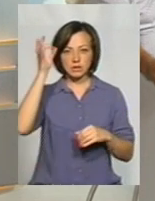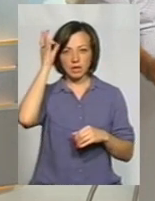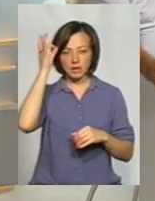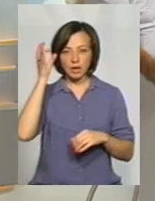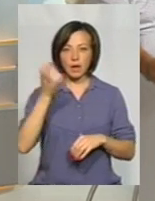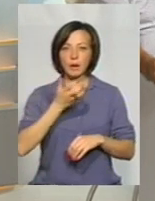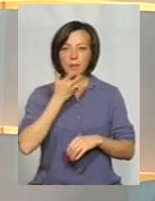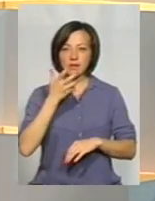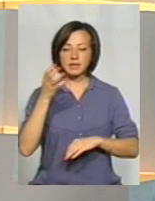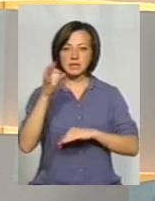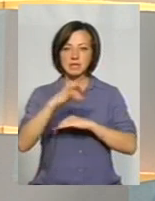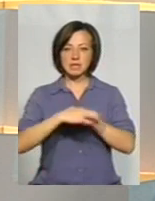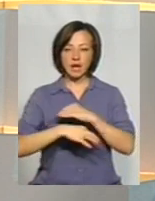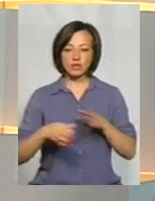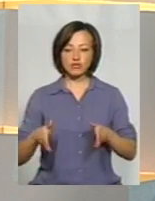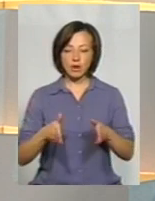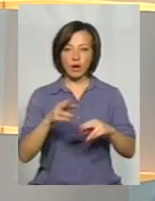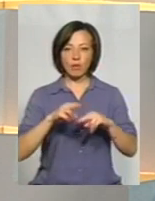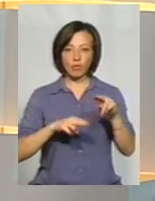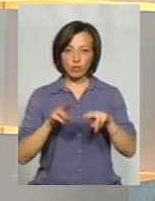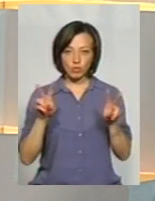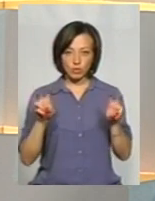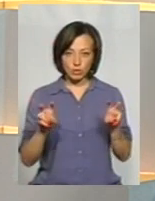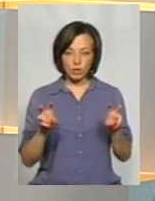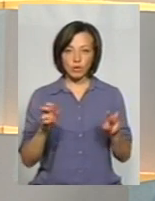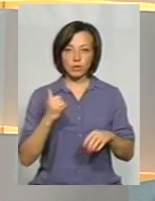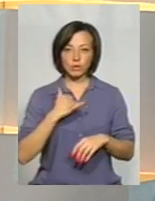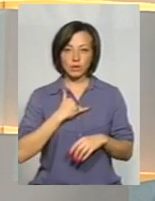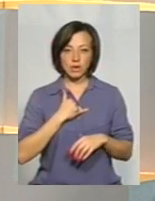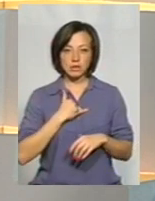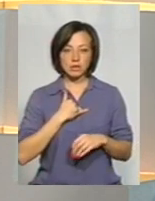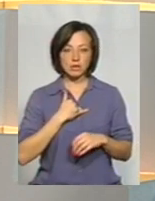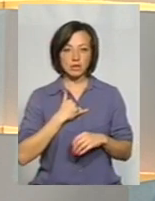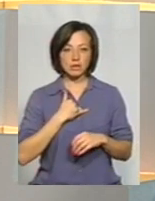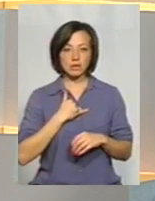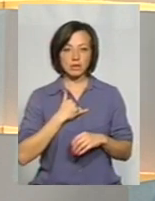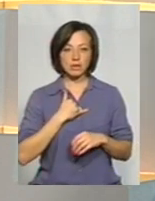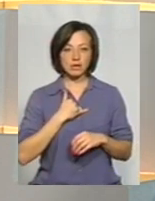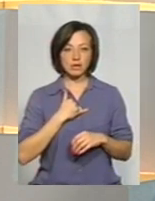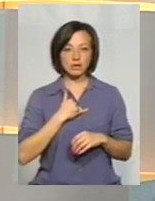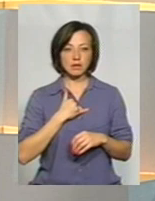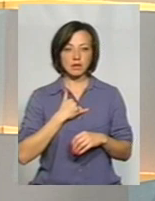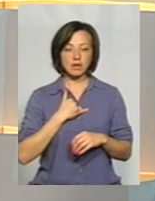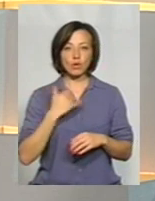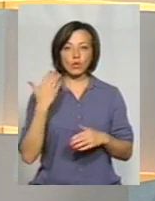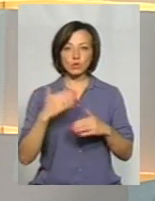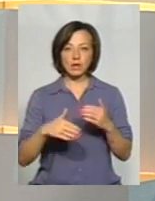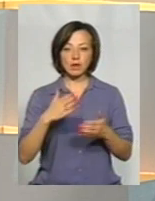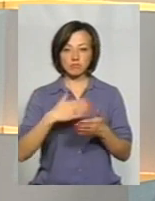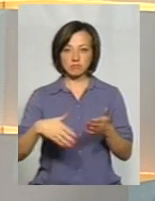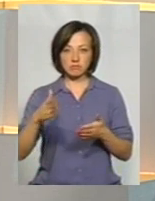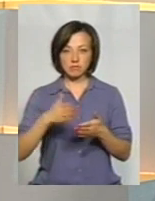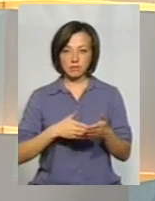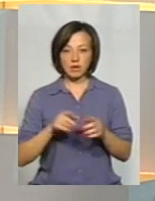Лягбот», який у нас пройшов процедуру ліквідації, вони